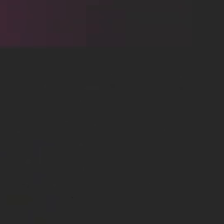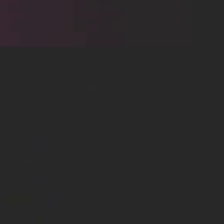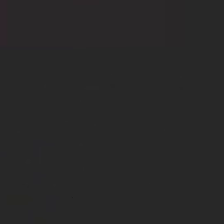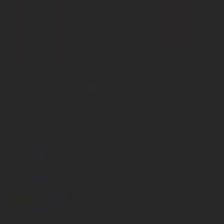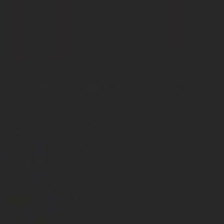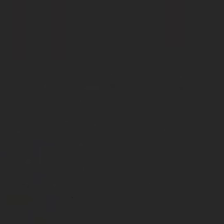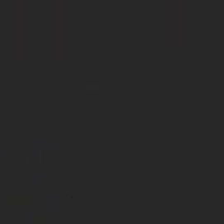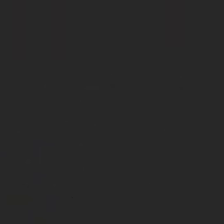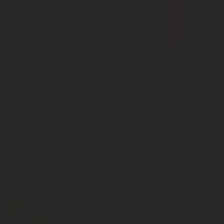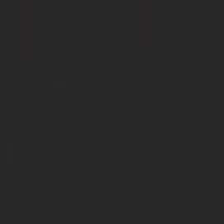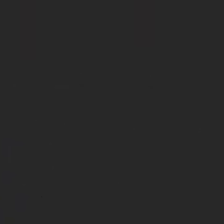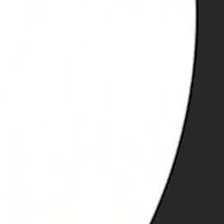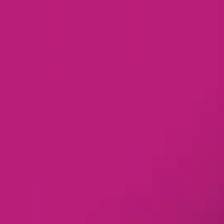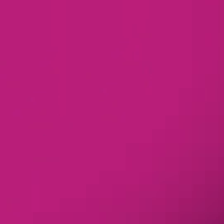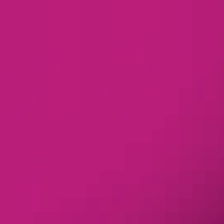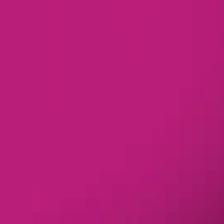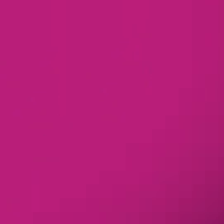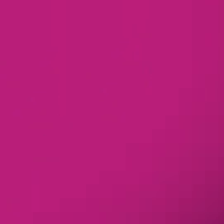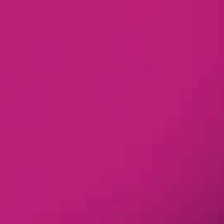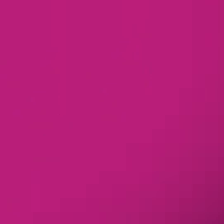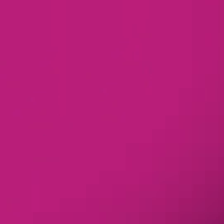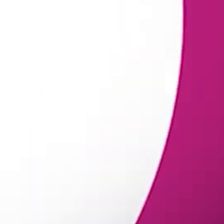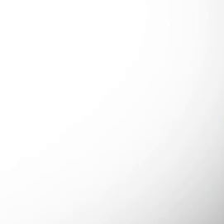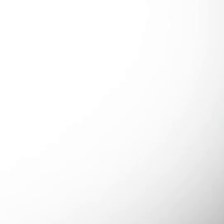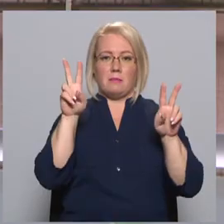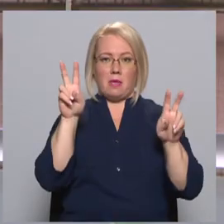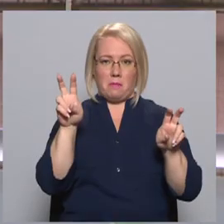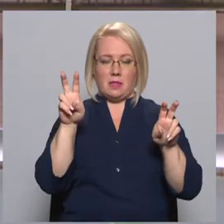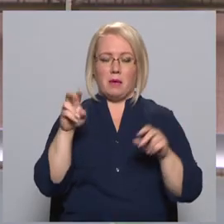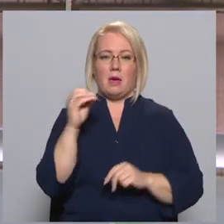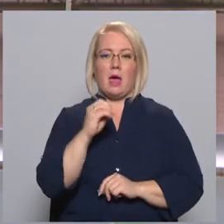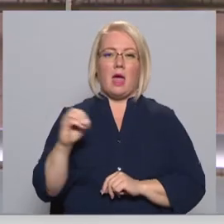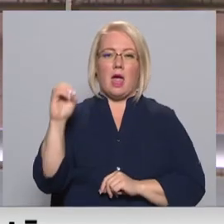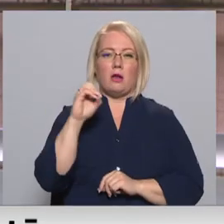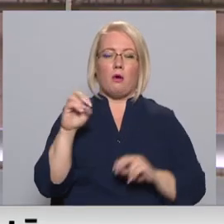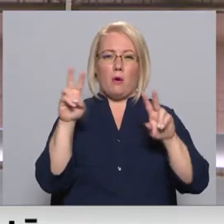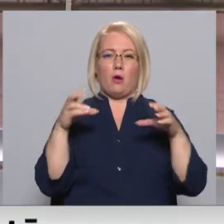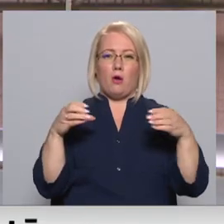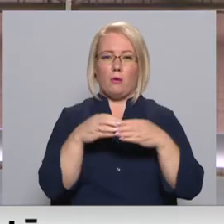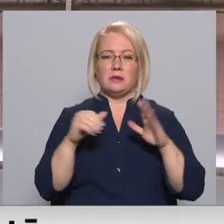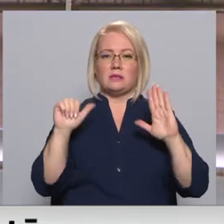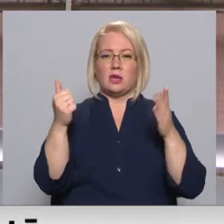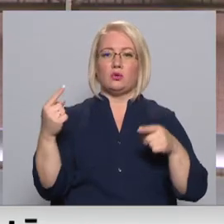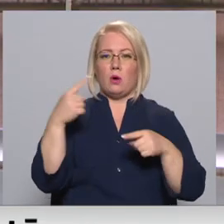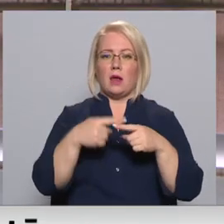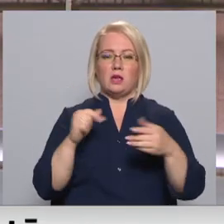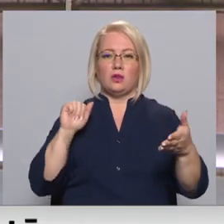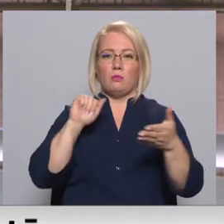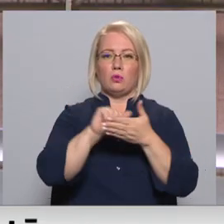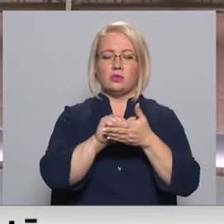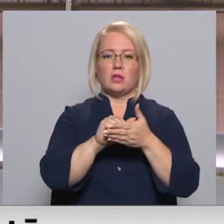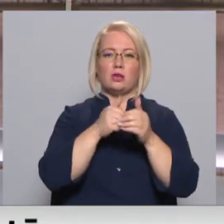Re! Viss ēters ir te! Eiropas komisija jau sesto reizi publicējusi